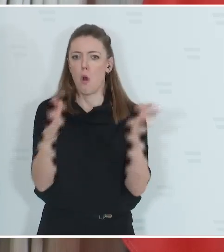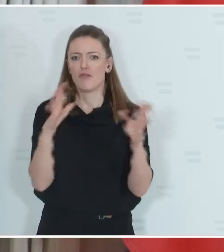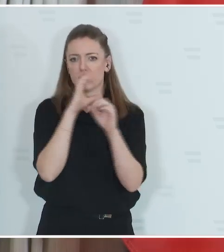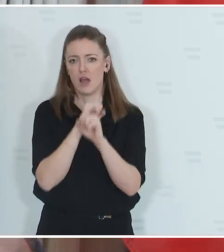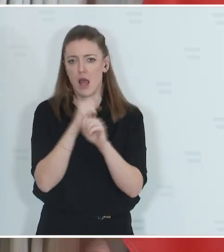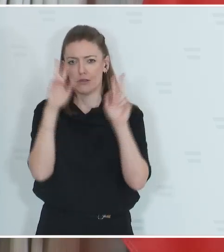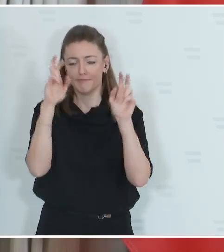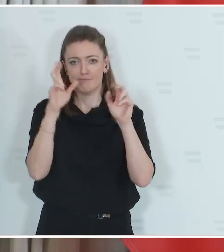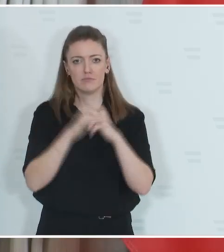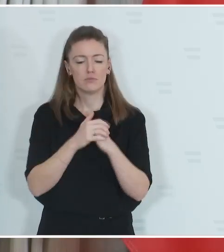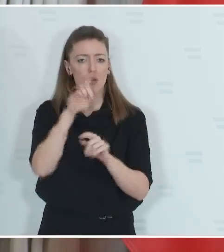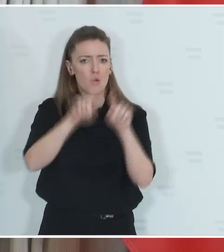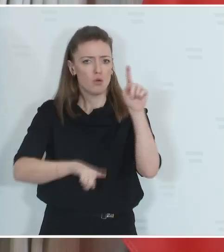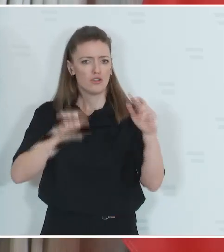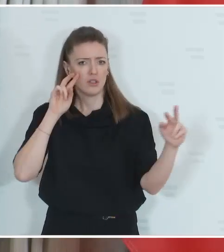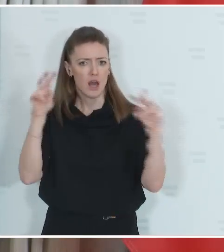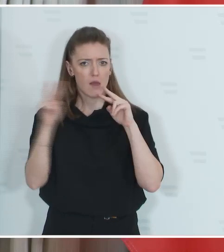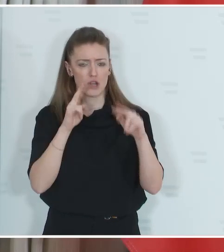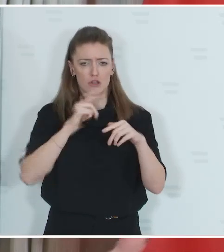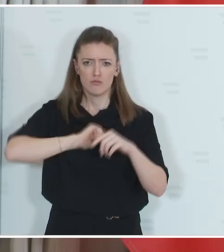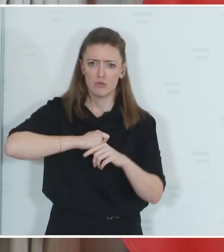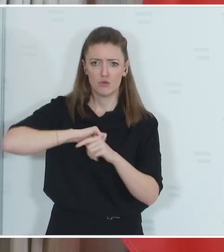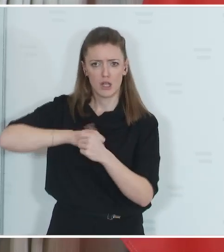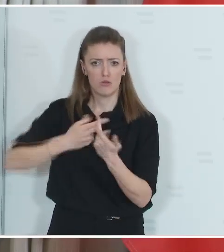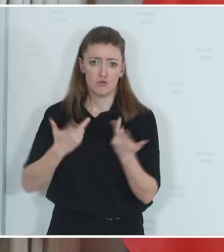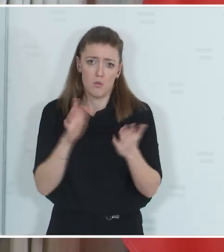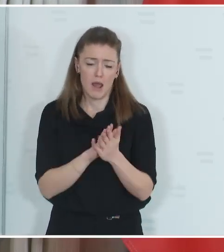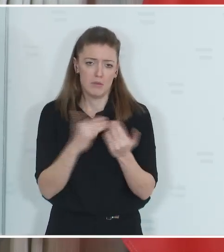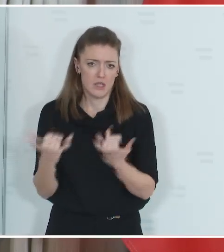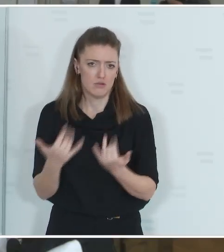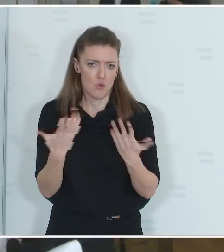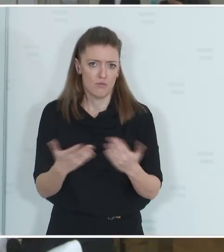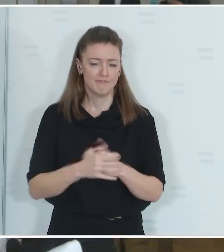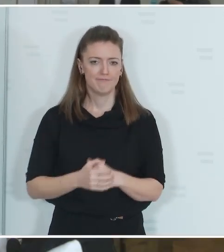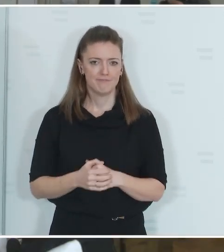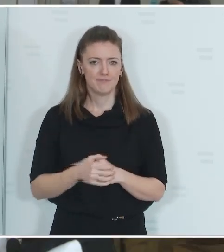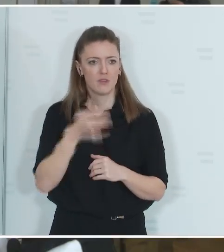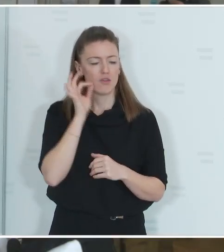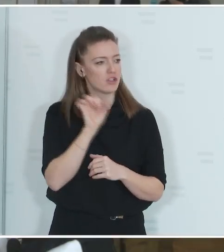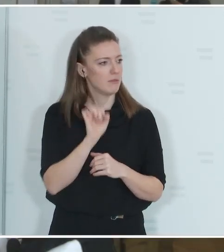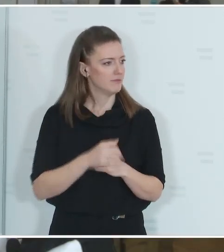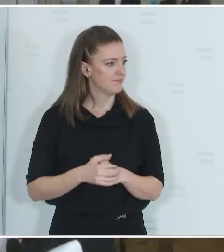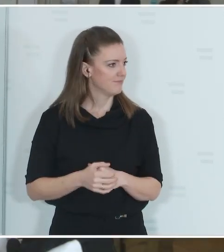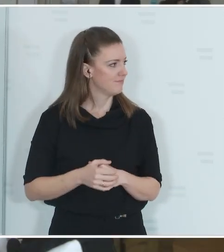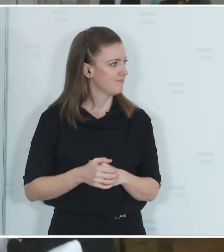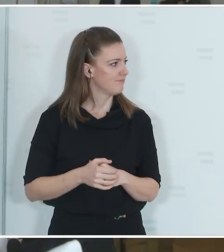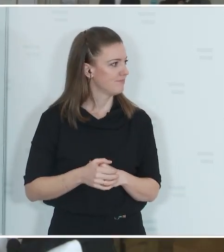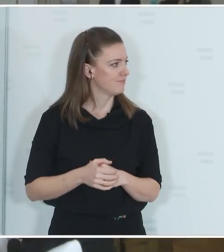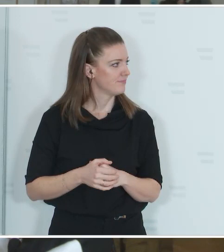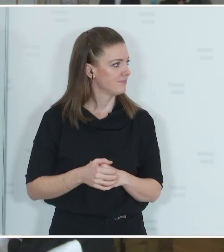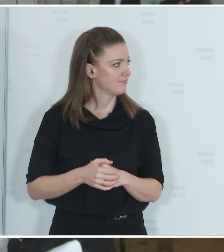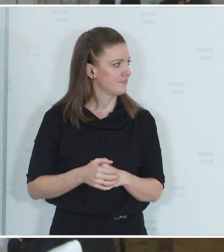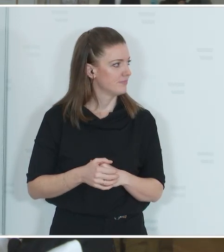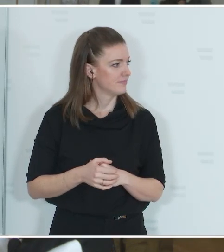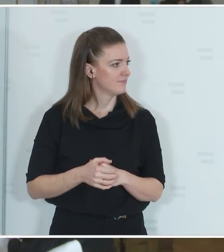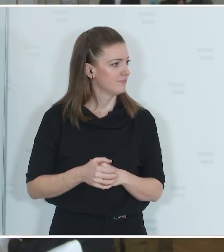man so will. Da wird ja unterschiedliche Einschätzungen und Zugänge haben und dabei bleibt es auch. Frau Striebel. Ja, ich